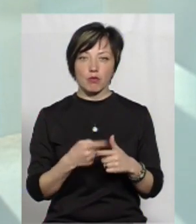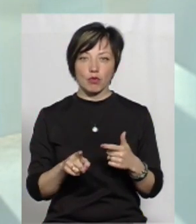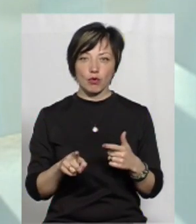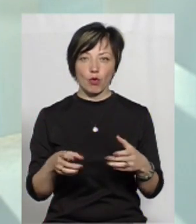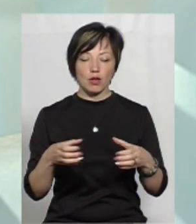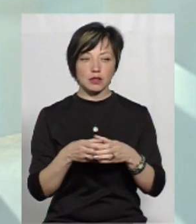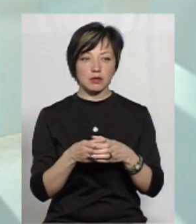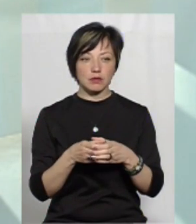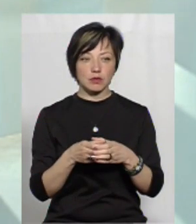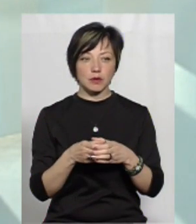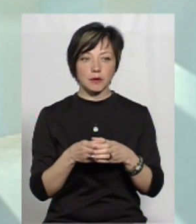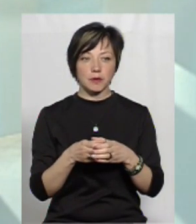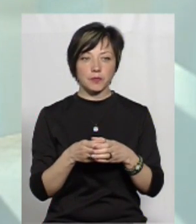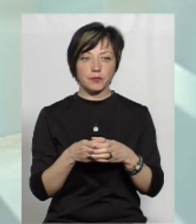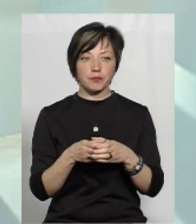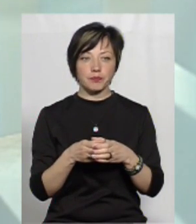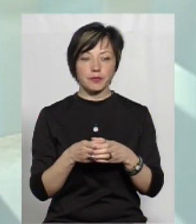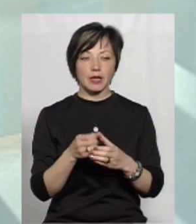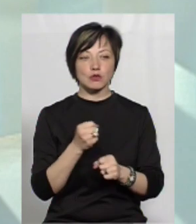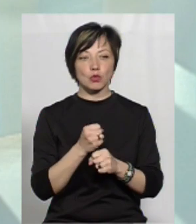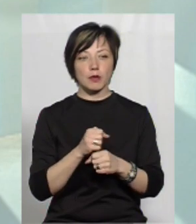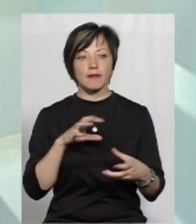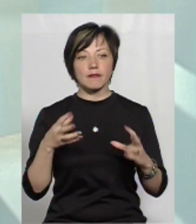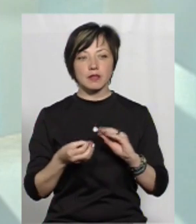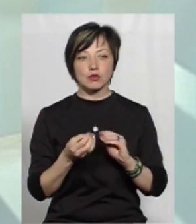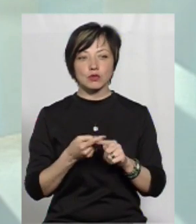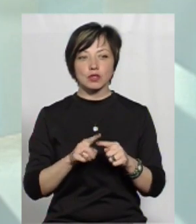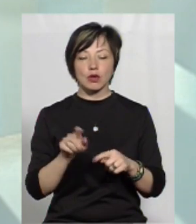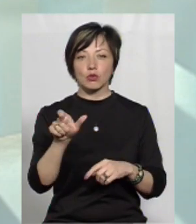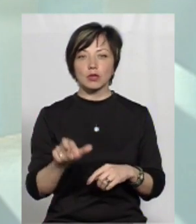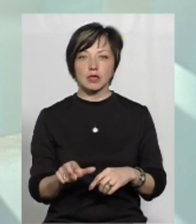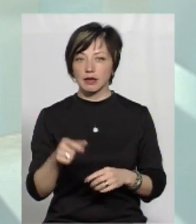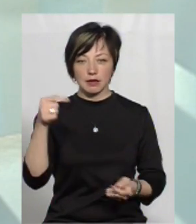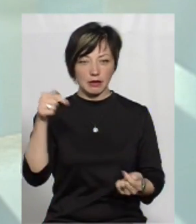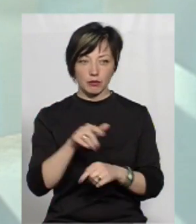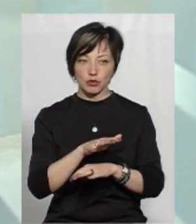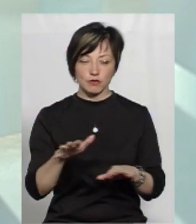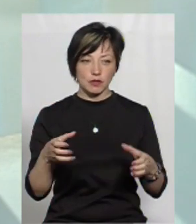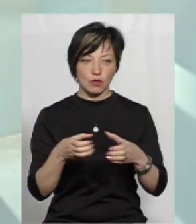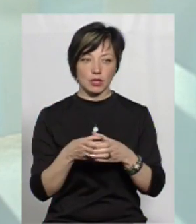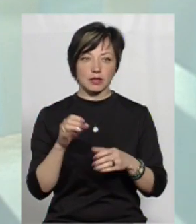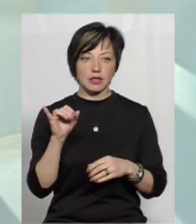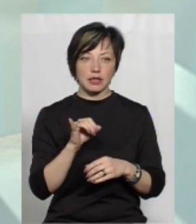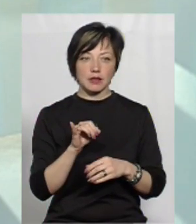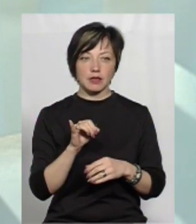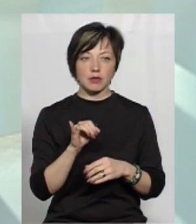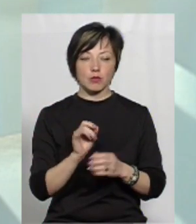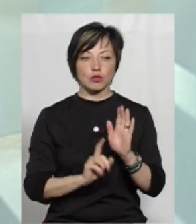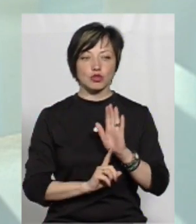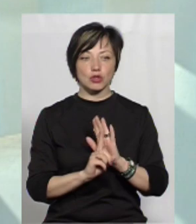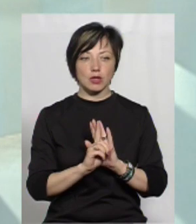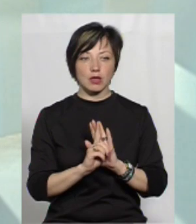даного колективу, називаємо це так, зробили висновок, що ця людина не приживеться в колективі, ну, і, відповідно,